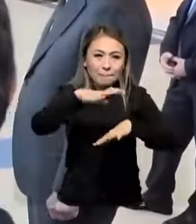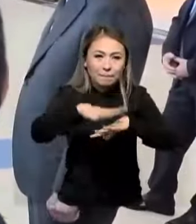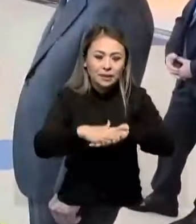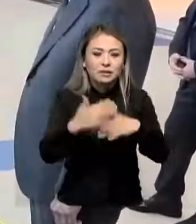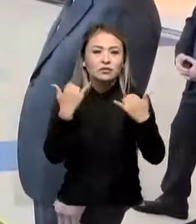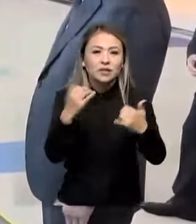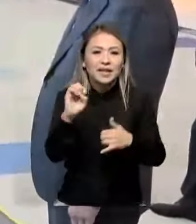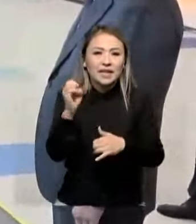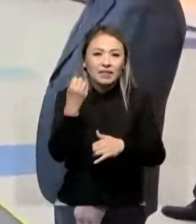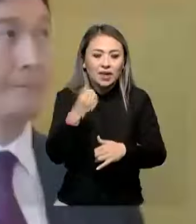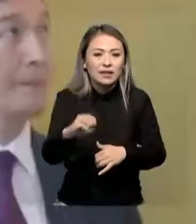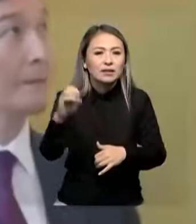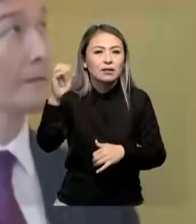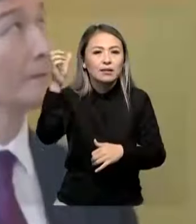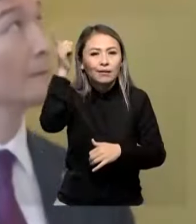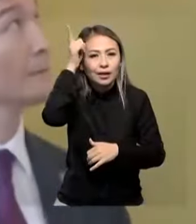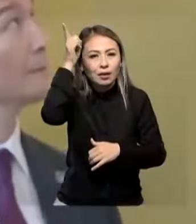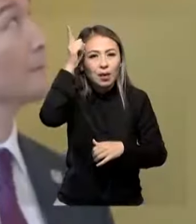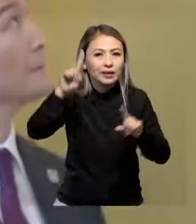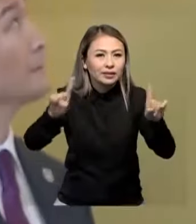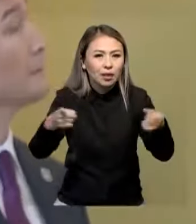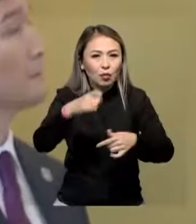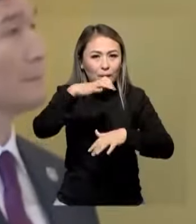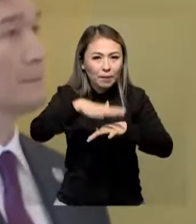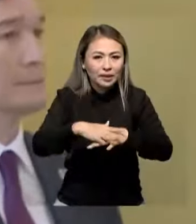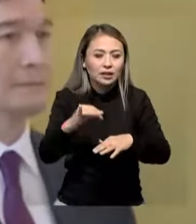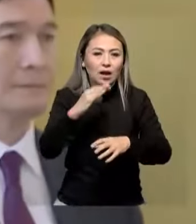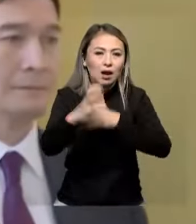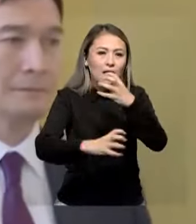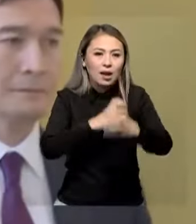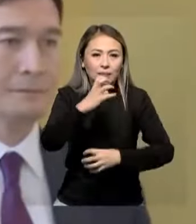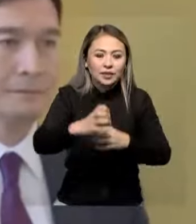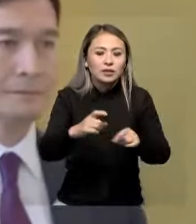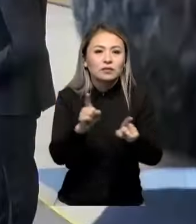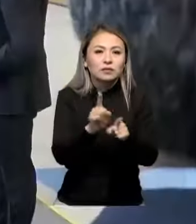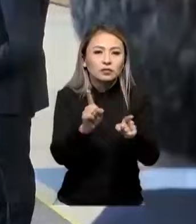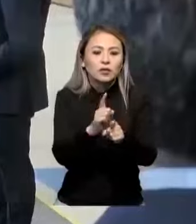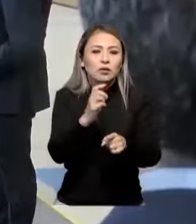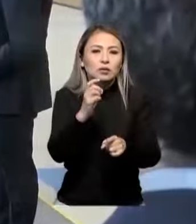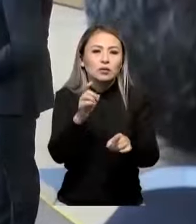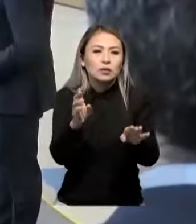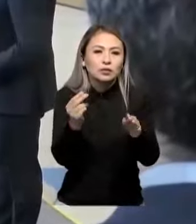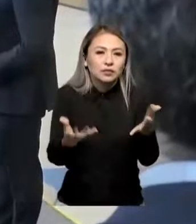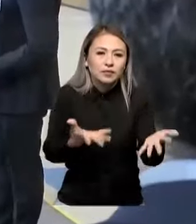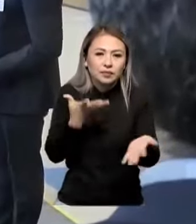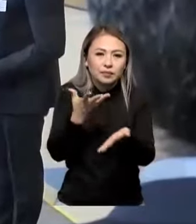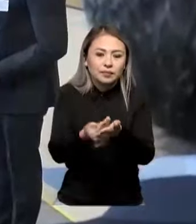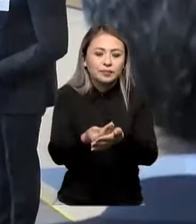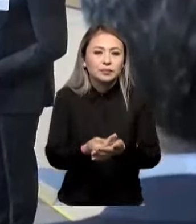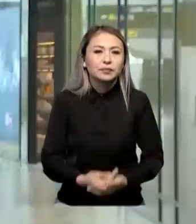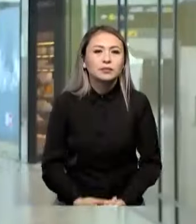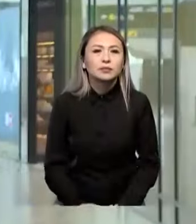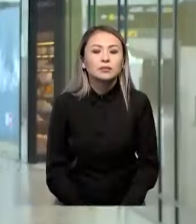Евразияның және Германияның даму банктері. Сонымен ғатар, әлемдік банктың еншілесі қалғаралық қаржылық корпорация.